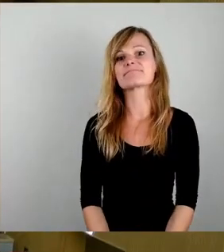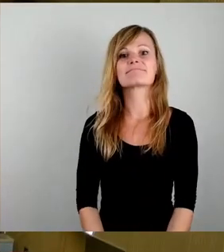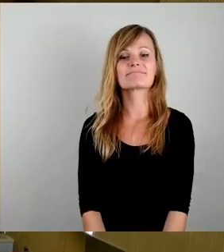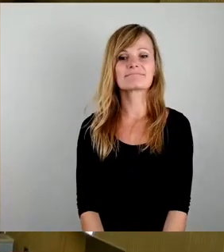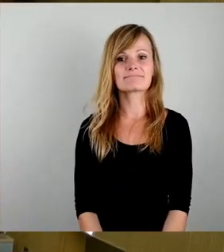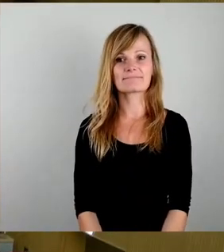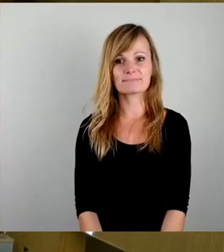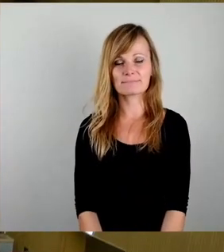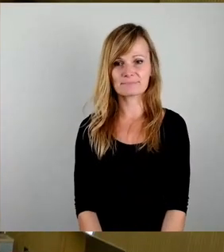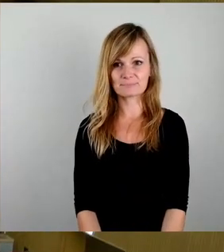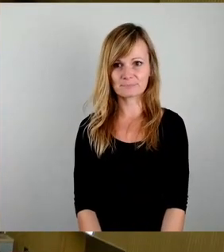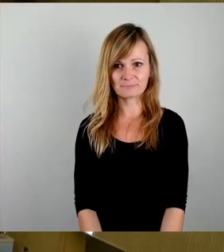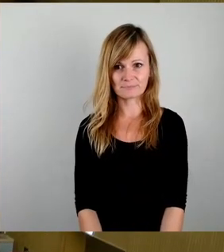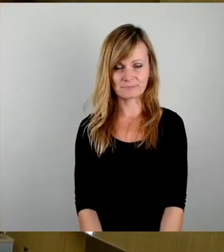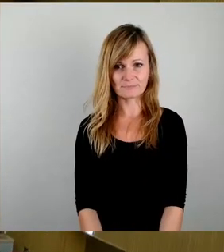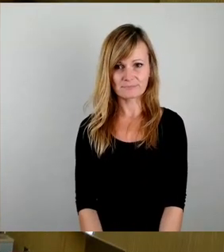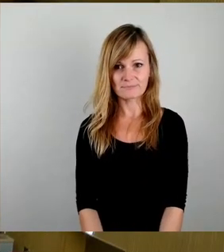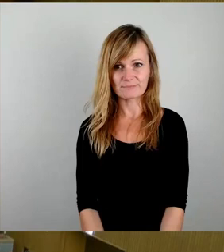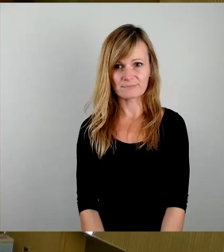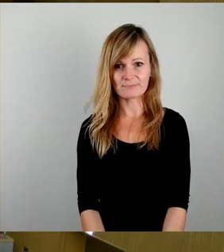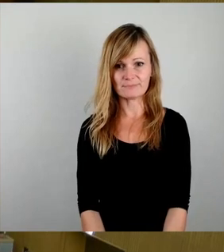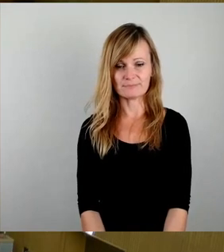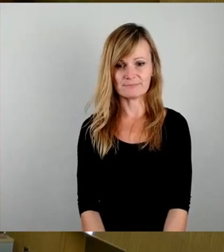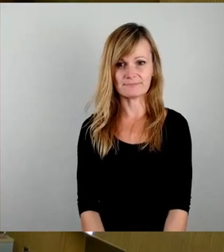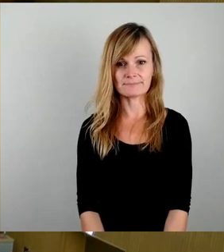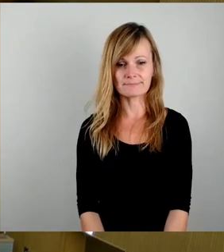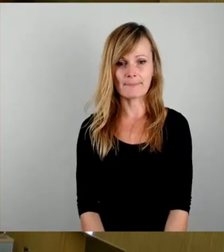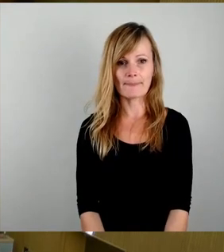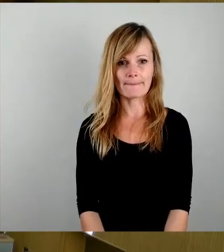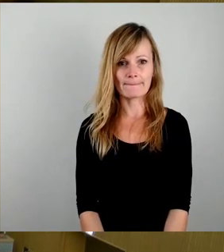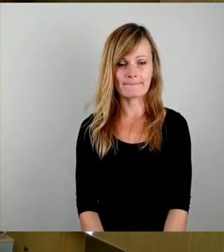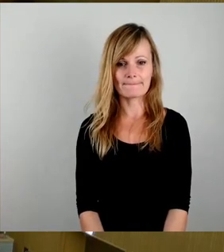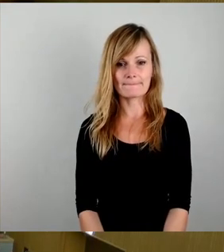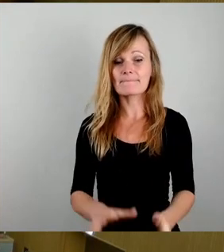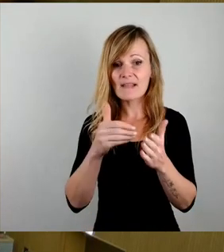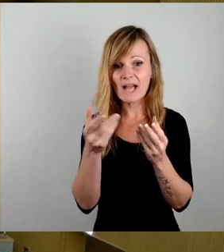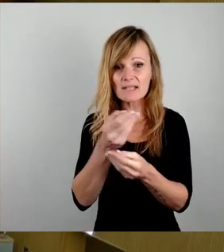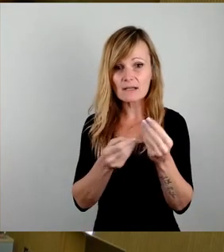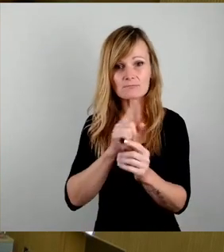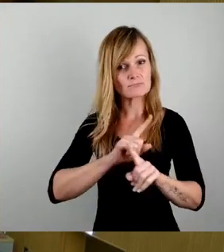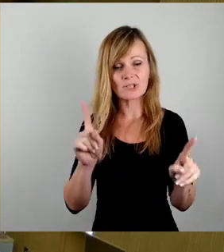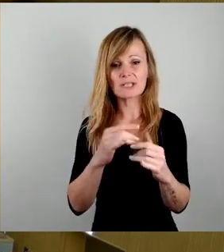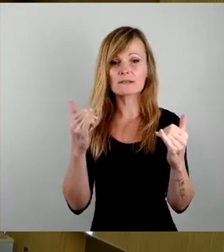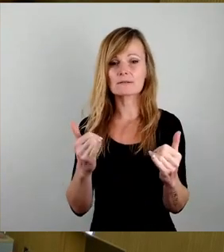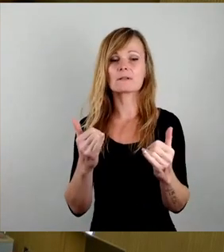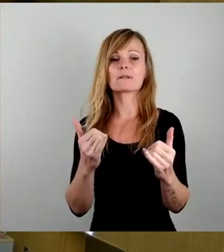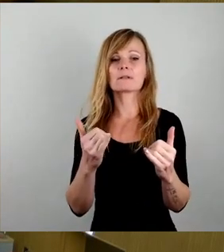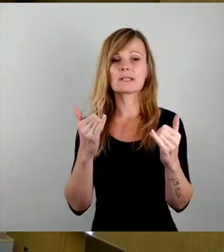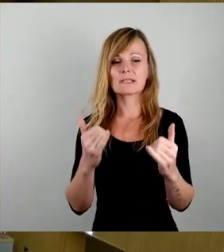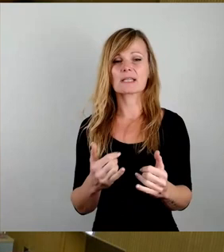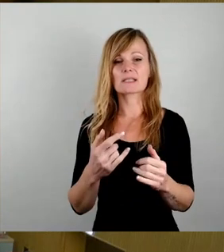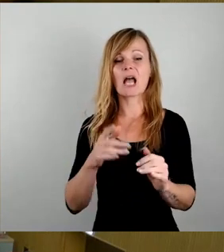So, weiterhin das Wort gewünscht. Wenn das nicht der Fall ist, dann kämen wir in Richtung Abstimmung.